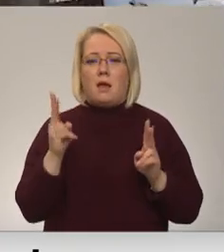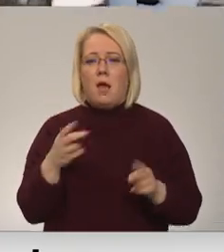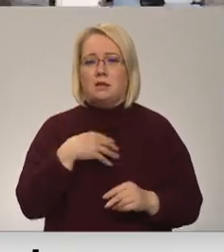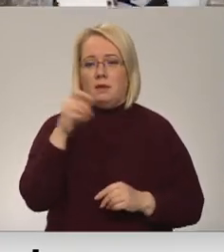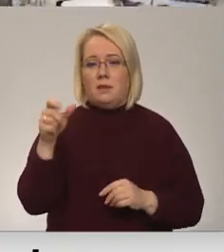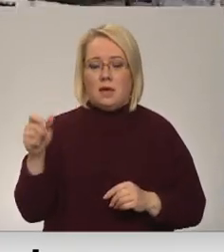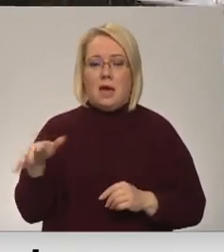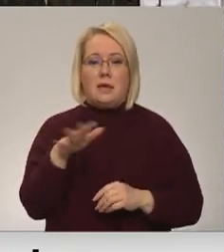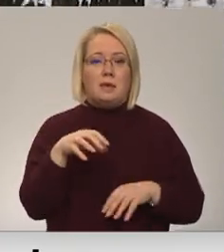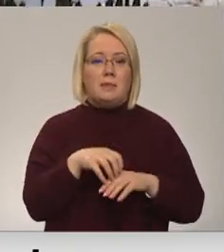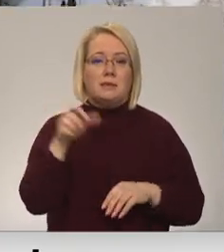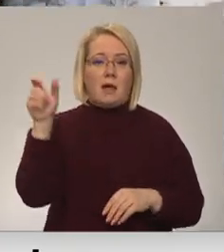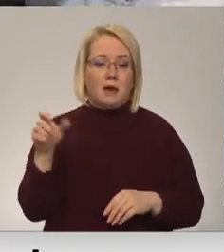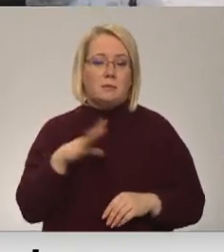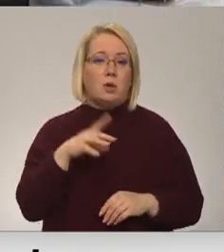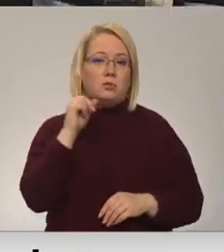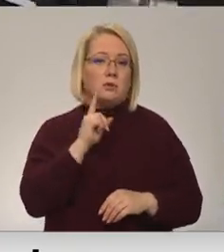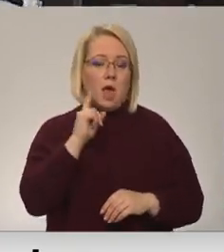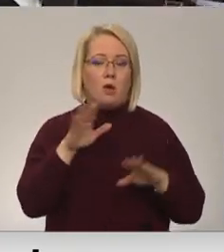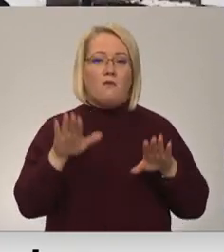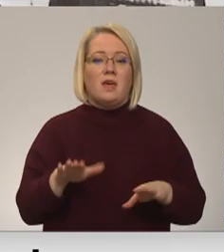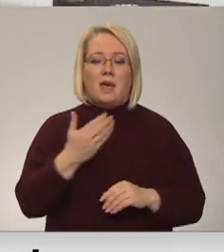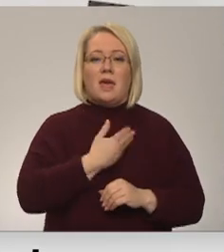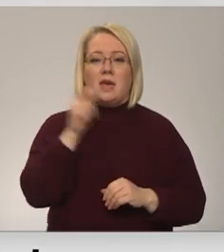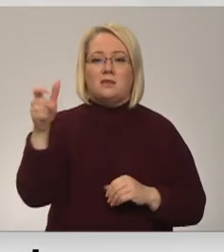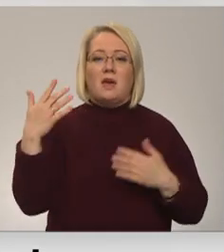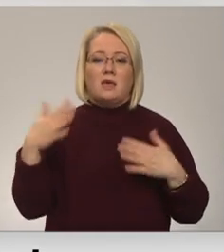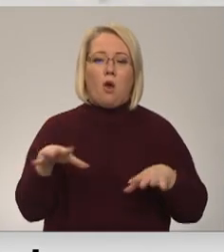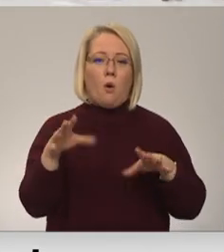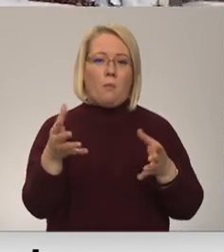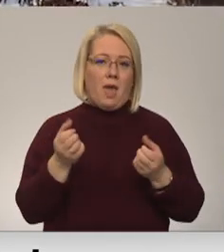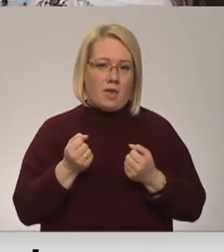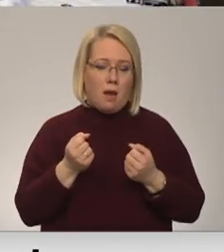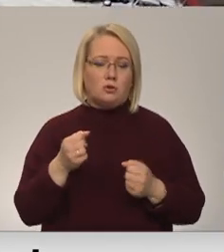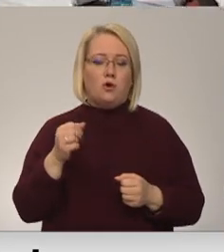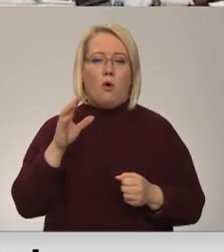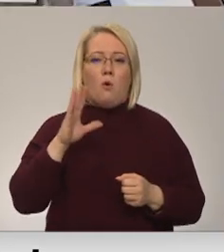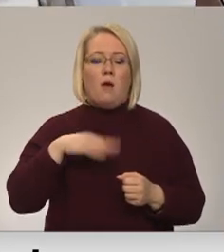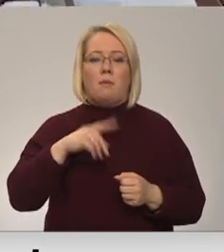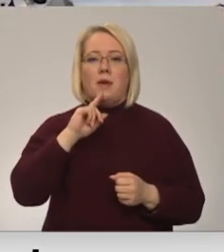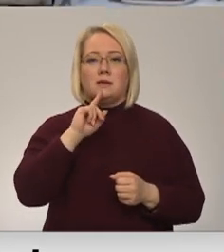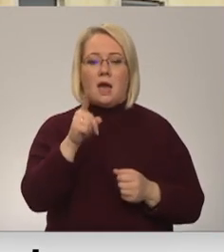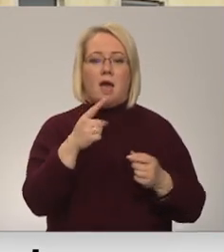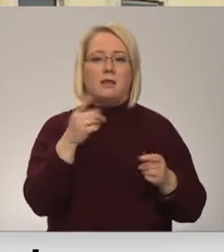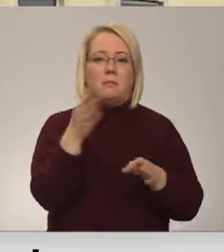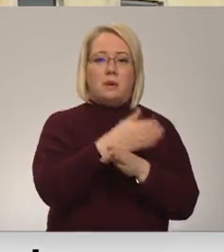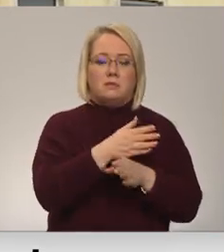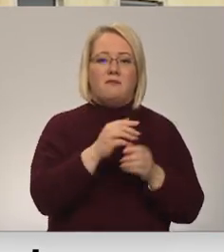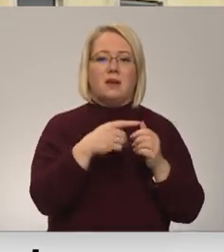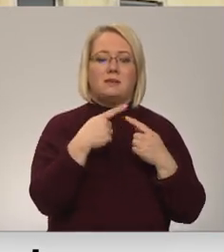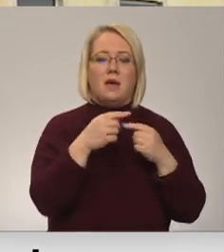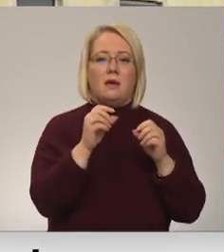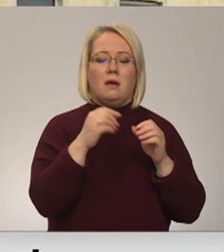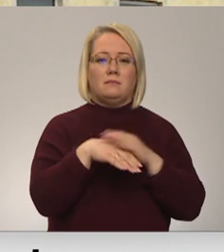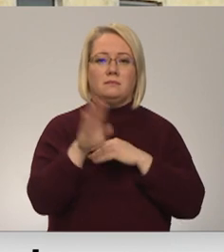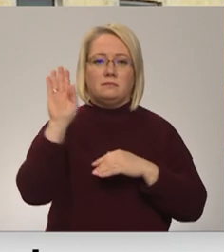kuras streņšos bija tikai uz laiku, vietējie ļaudis jau bija pieņēmuši, jo vēl pirms gadam nācās šķirties no citas dakteres, kura praksi